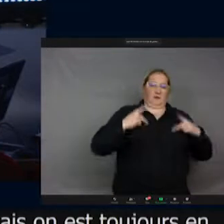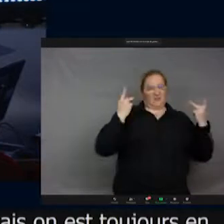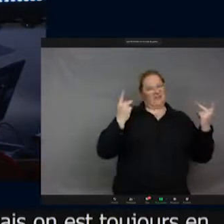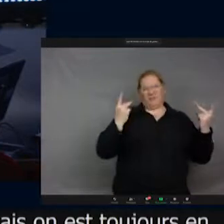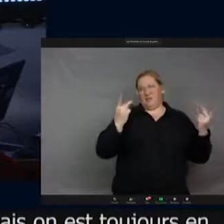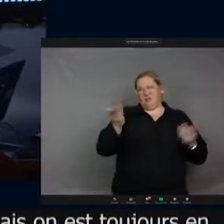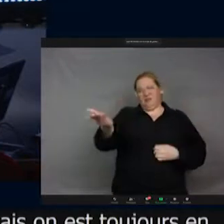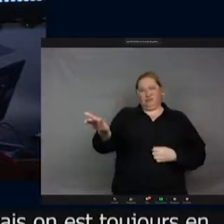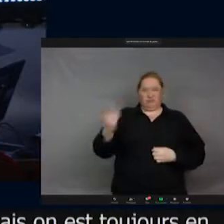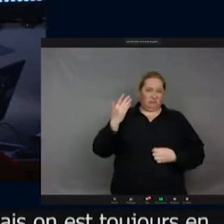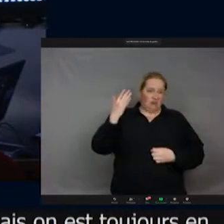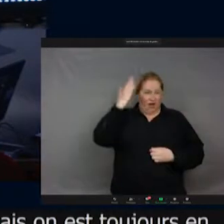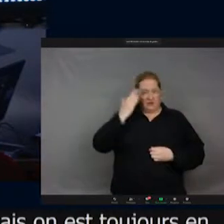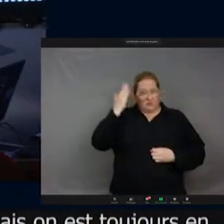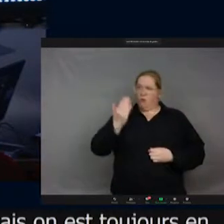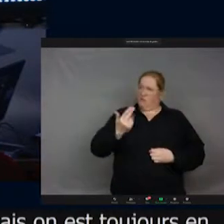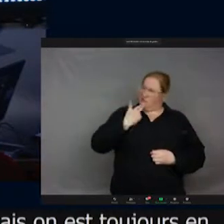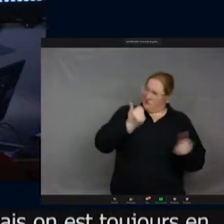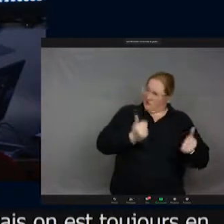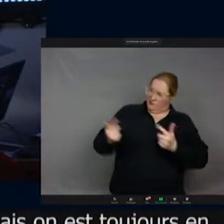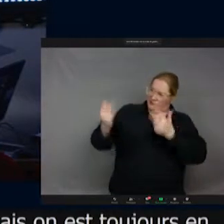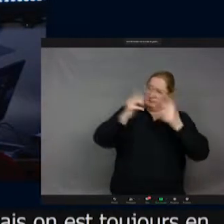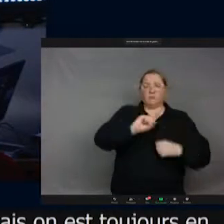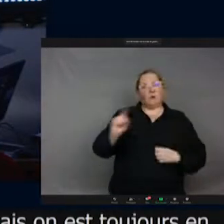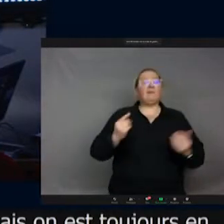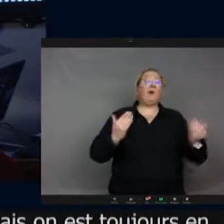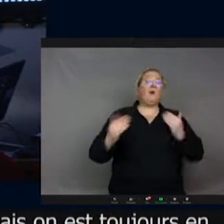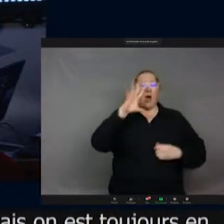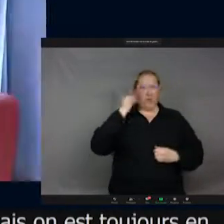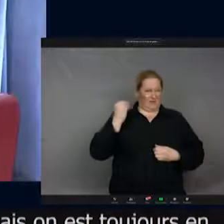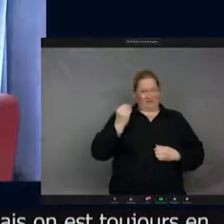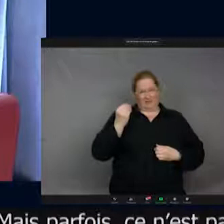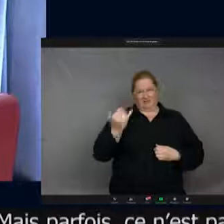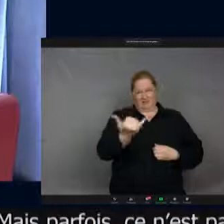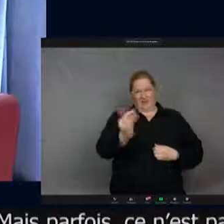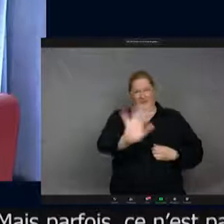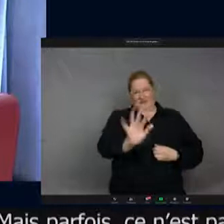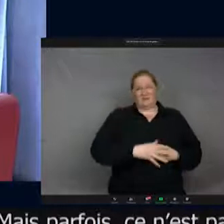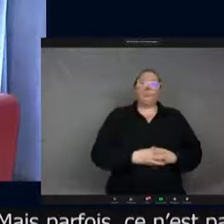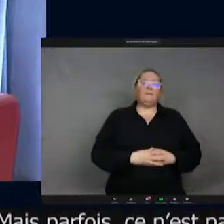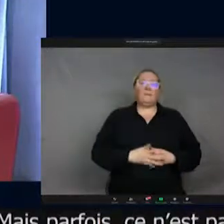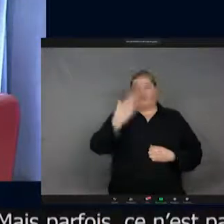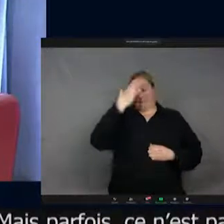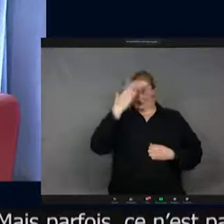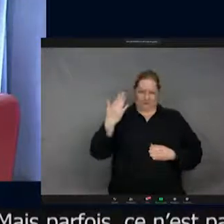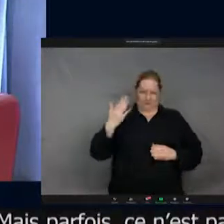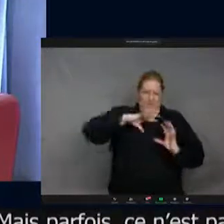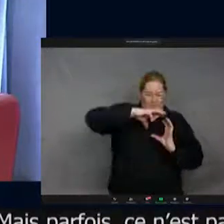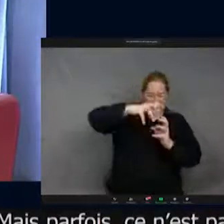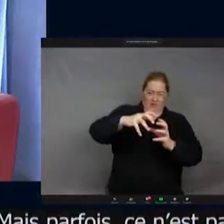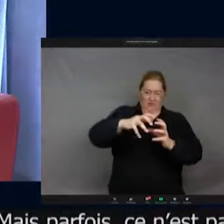utile. En fait, ce que je voudrais rappeler, c'est que tout, à partir du moment où vous êtes vivant sur Terre en